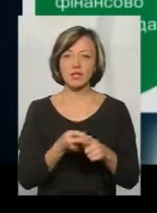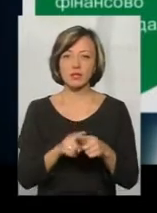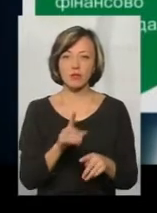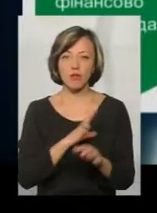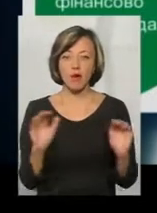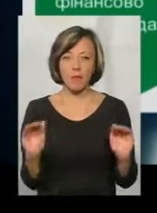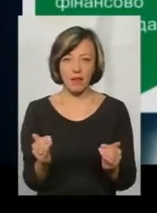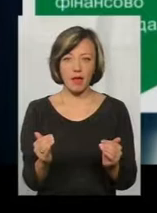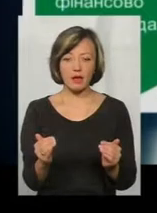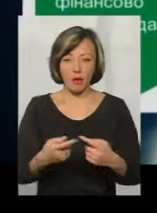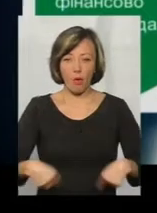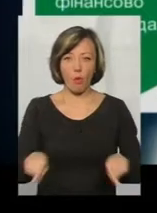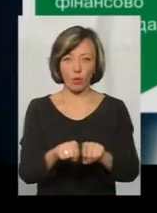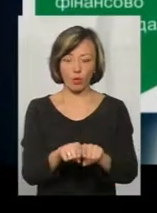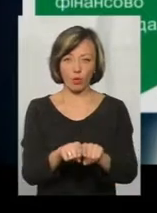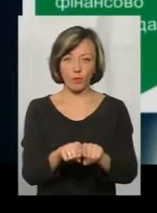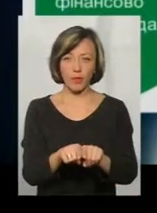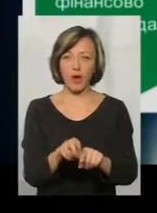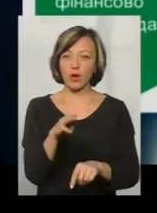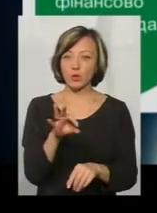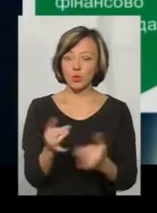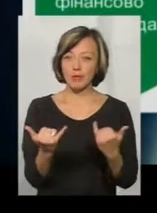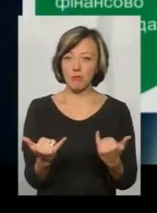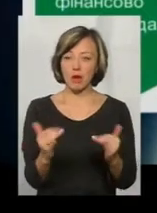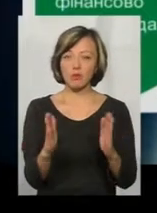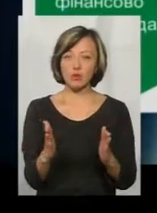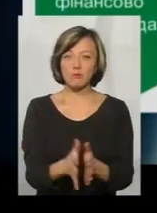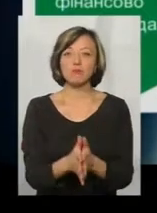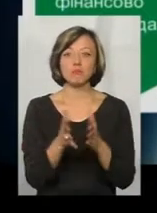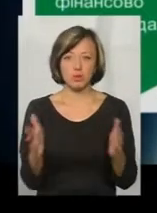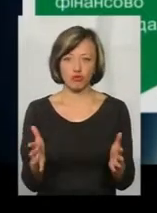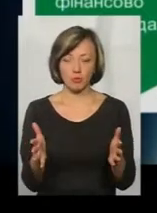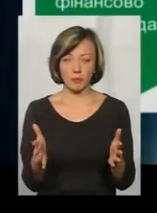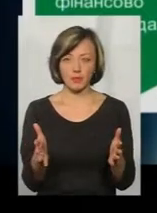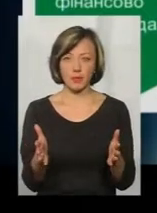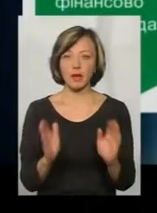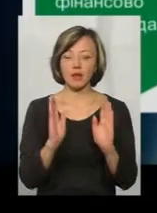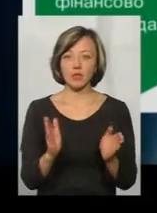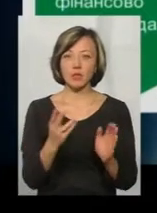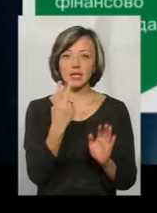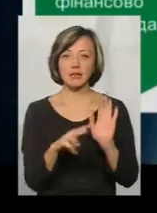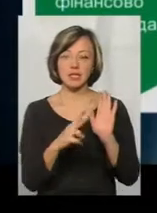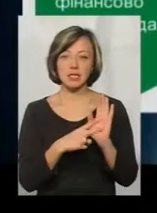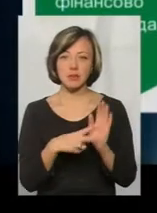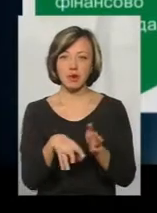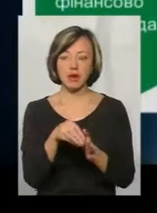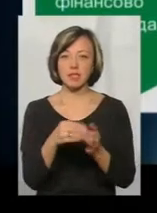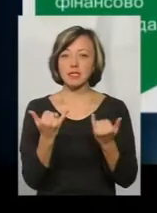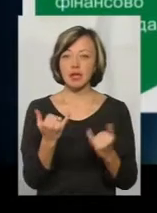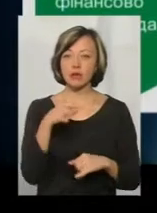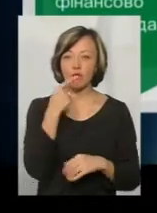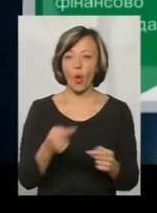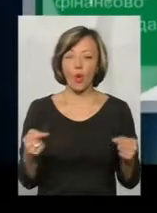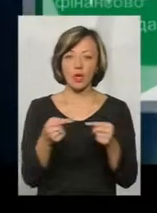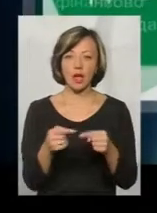був маленький округ, то тепер він буде значно більшим. Тобто буде 27 виборчих. Зараз я говорю